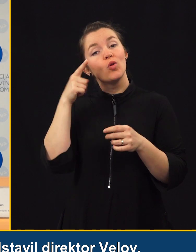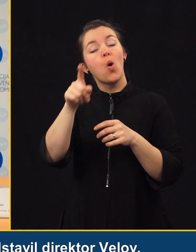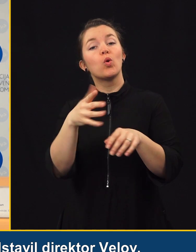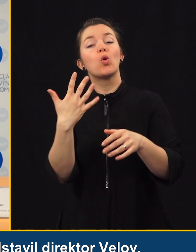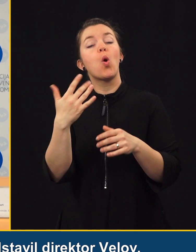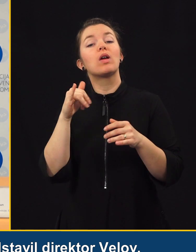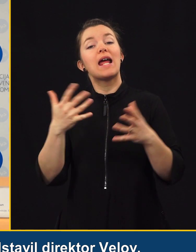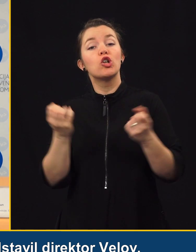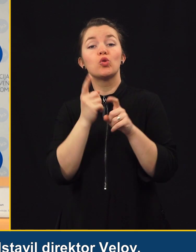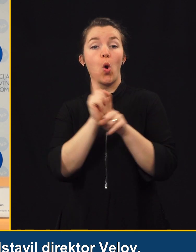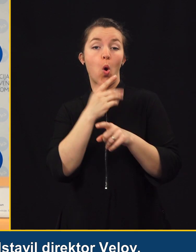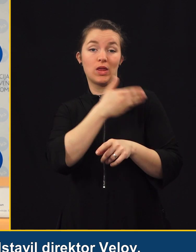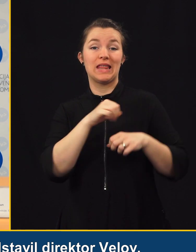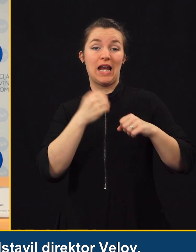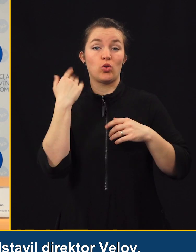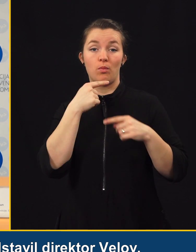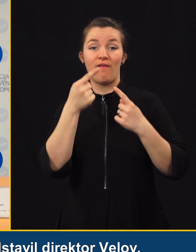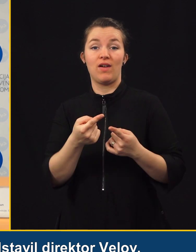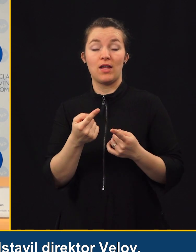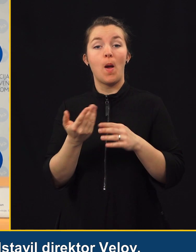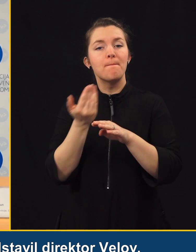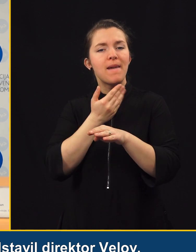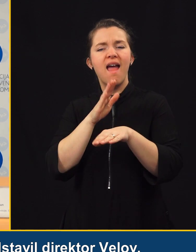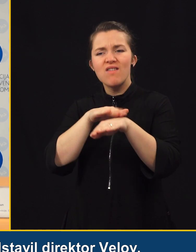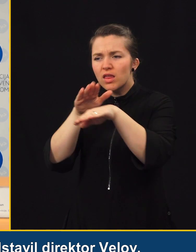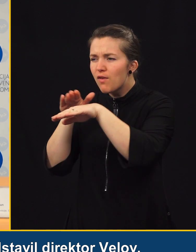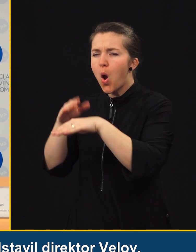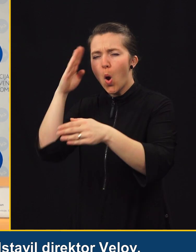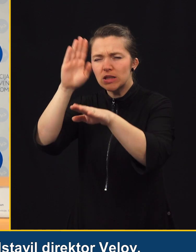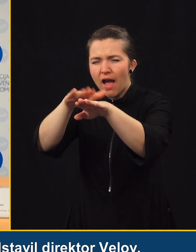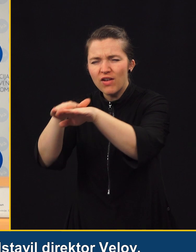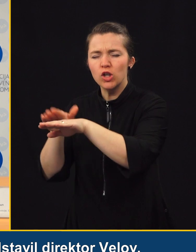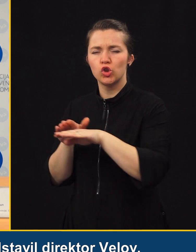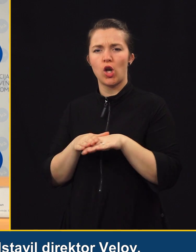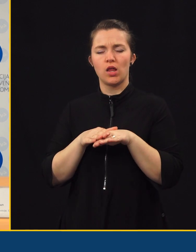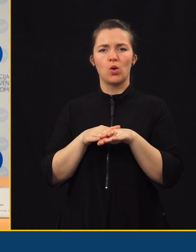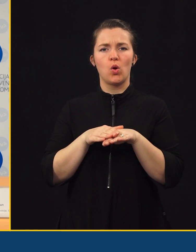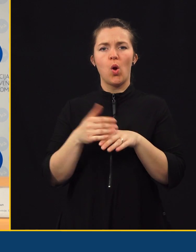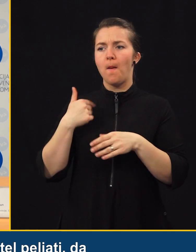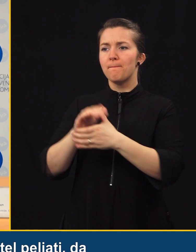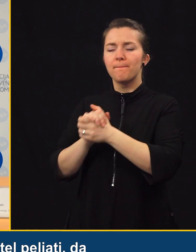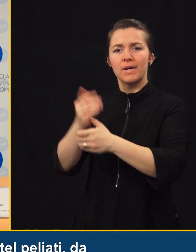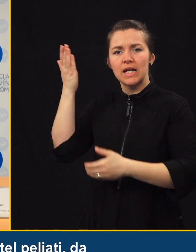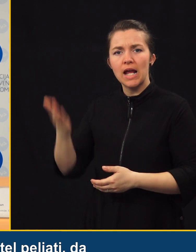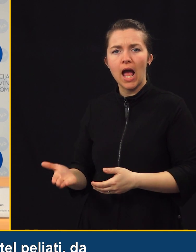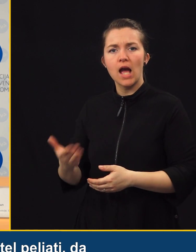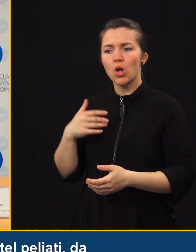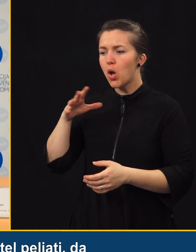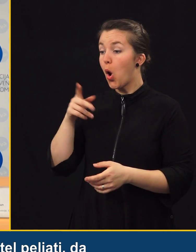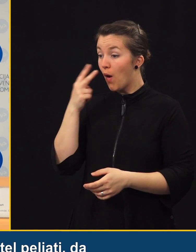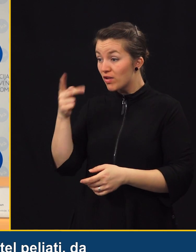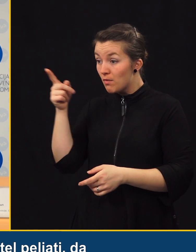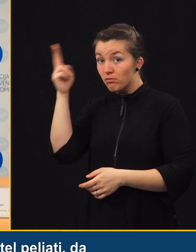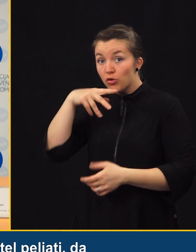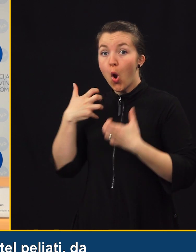jih je predstavil direktor Velov, v preventive, v osveščanju, v tem, da bomo svojega prijatelja vzeli